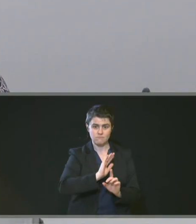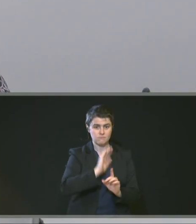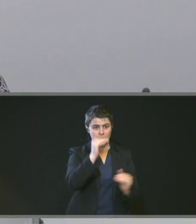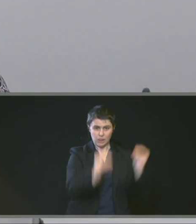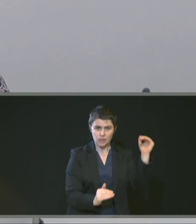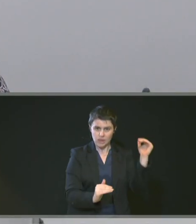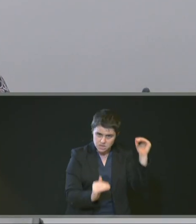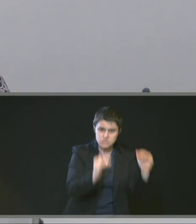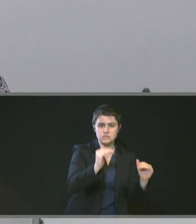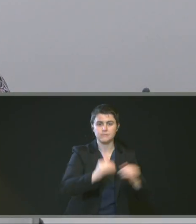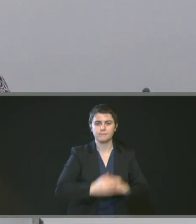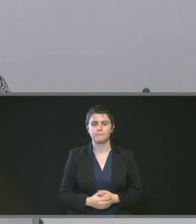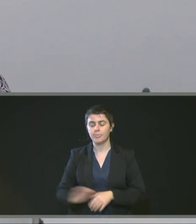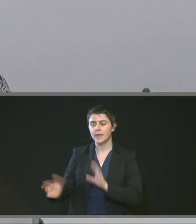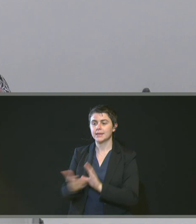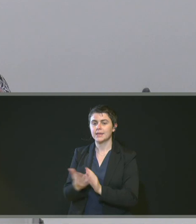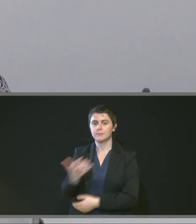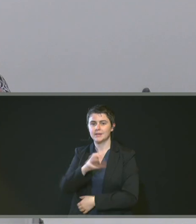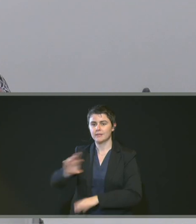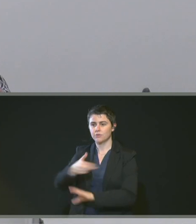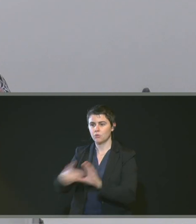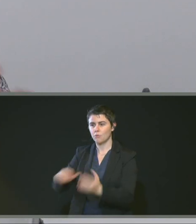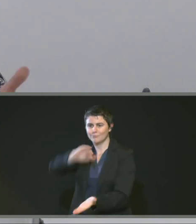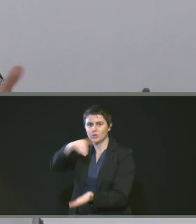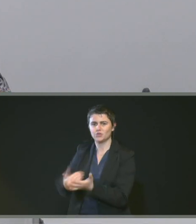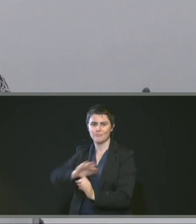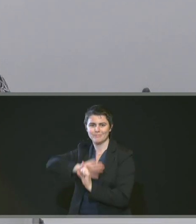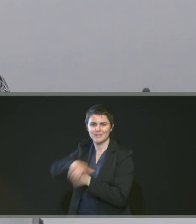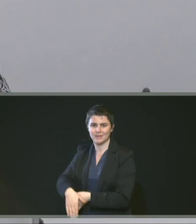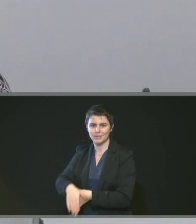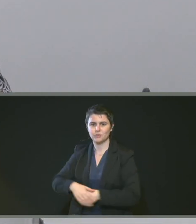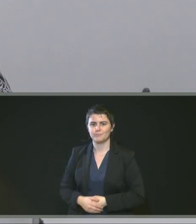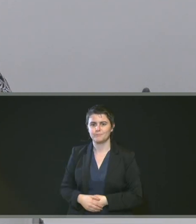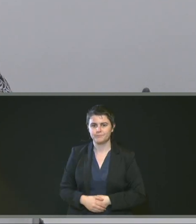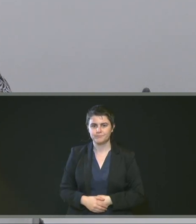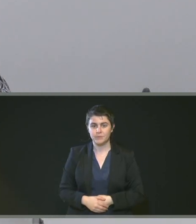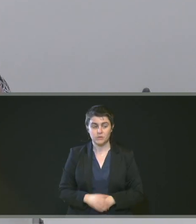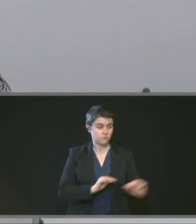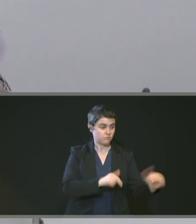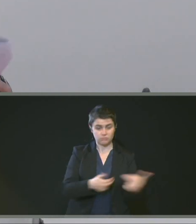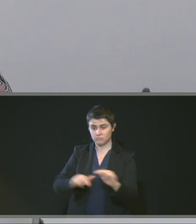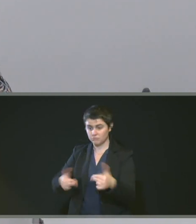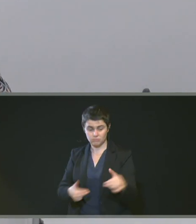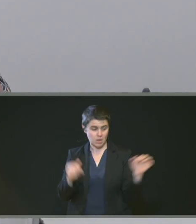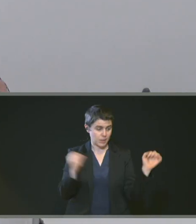'association Asti, 4 500 euros pour l'action stop discrimination. Et d'approuver, donc, les termes de ces conventions.